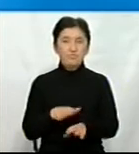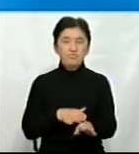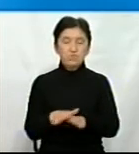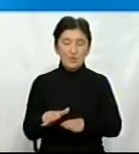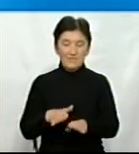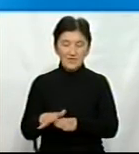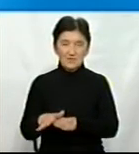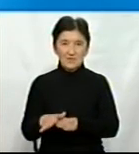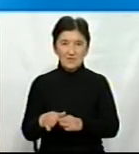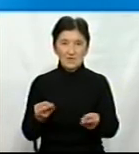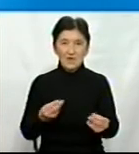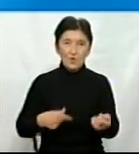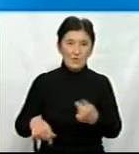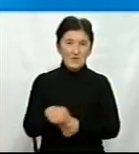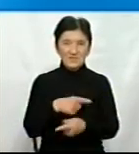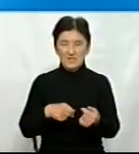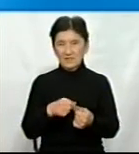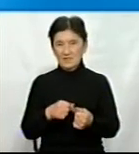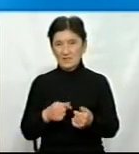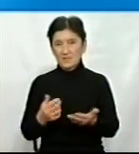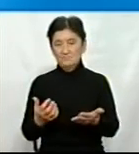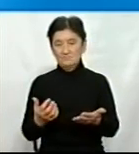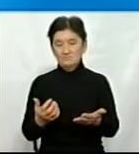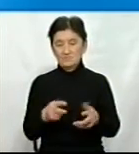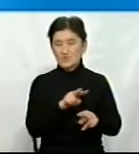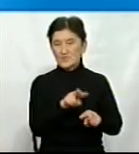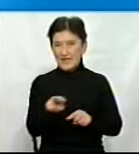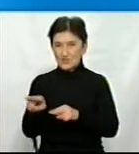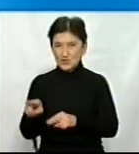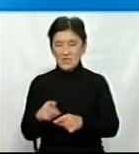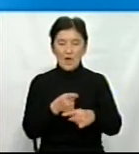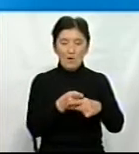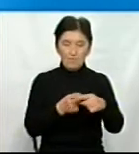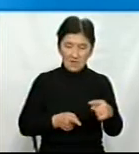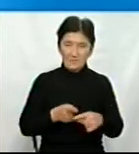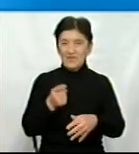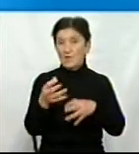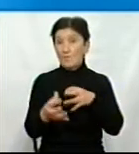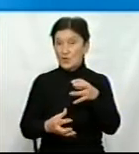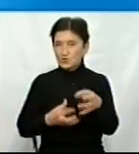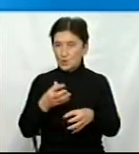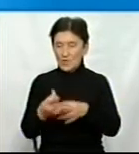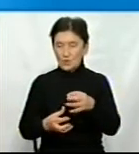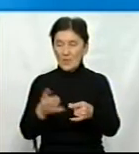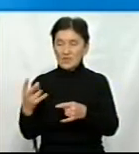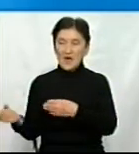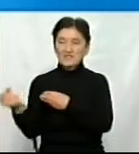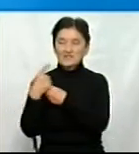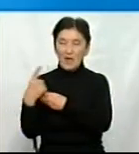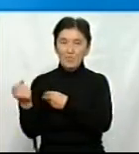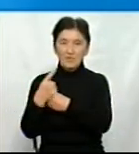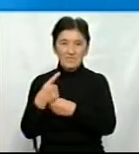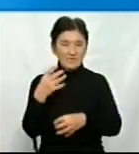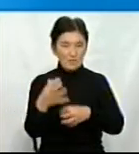комерційних досліджень, в тому числі половина з них з міжнародними компаніями. На замовлення міжнародних компаній.